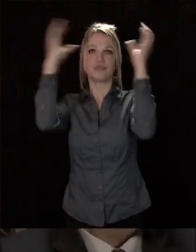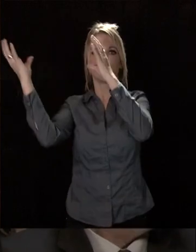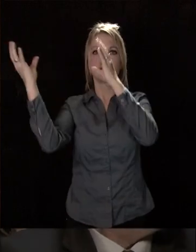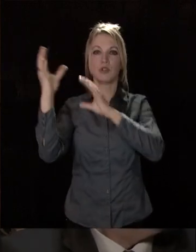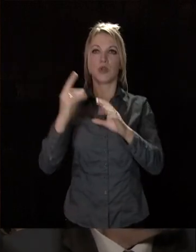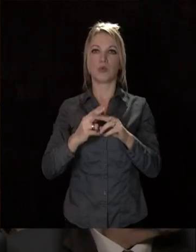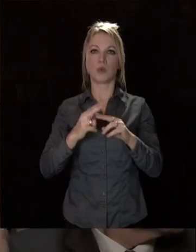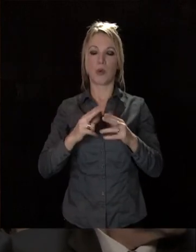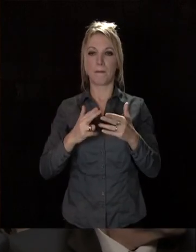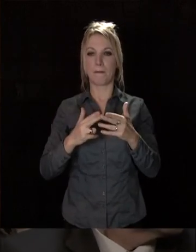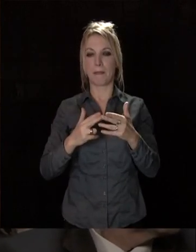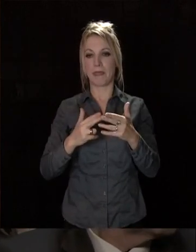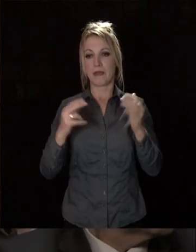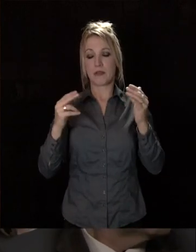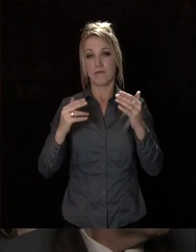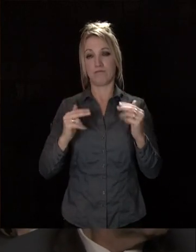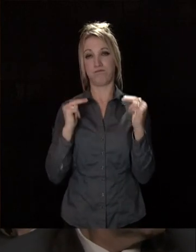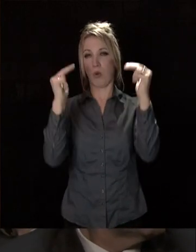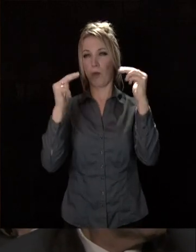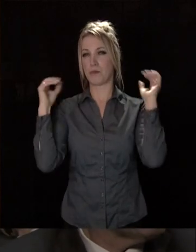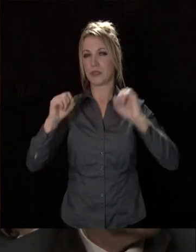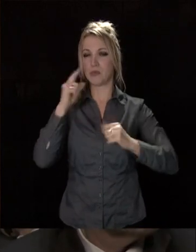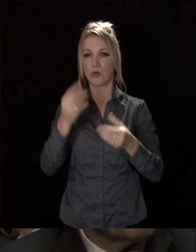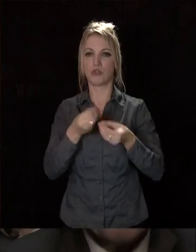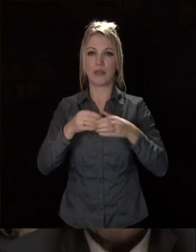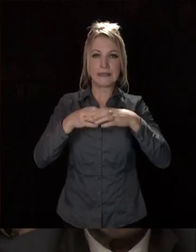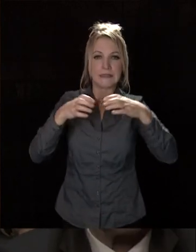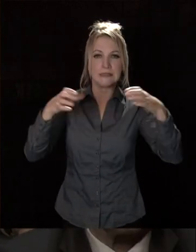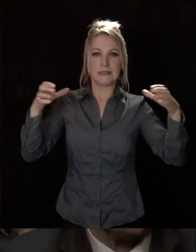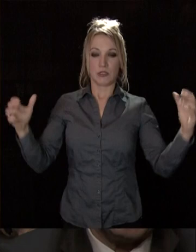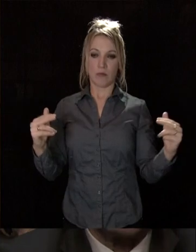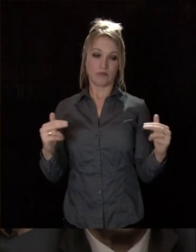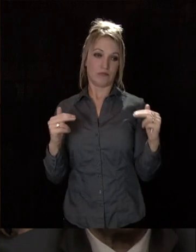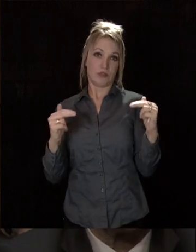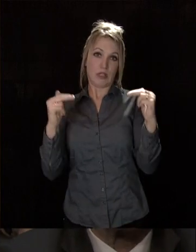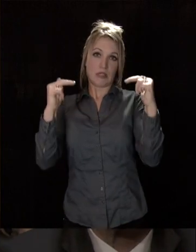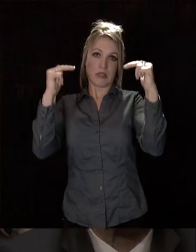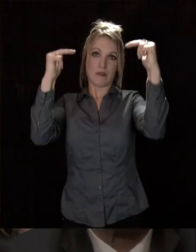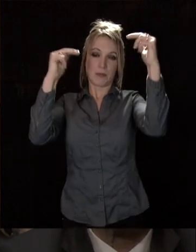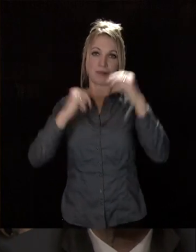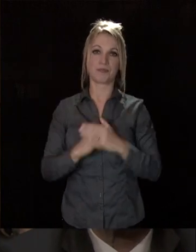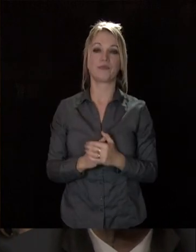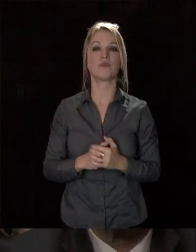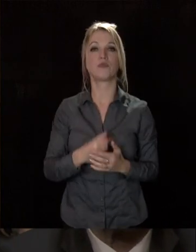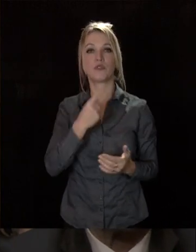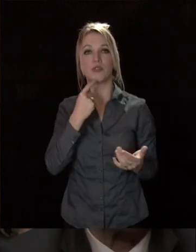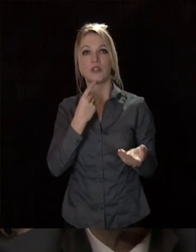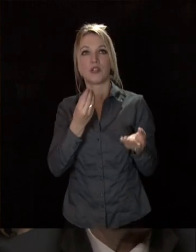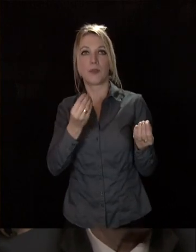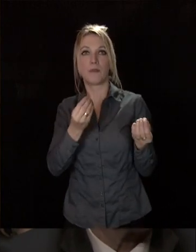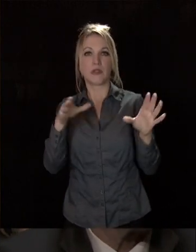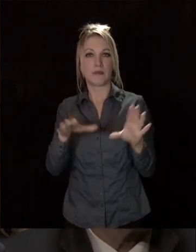le plus loin et le plus haut possible pour accroître le rayonnement à une échelle sans cesse plus grande, dans une vision qui soit un peu